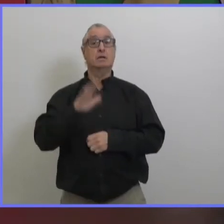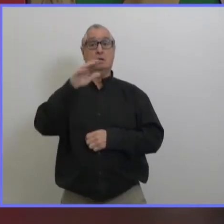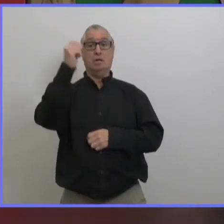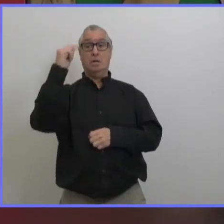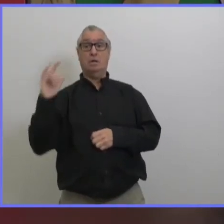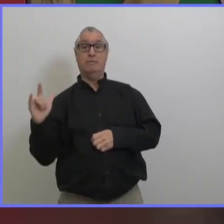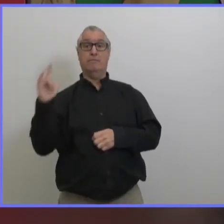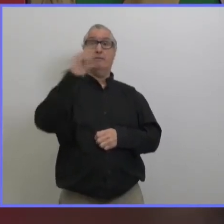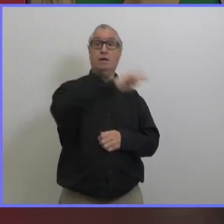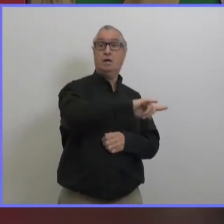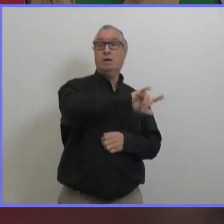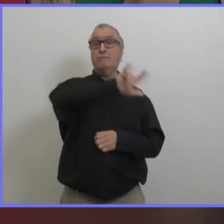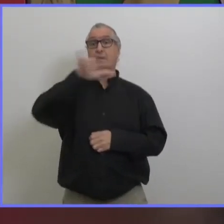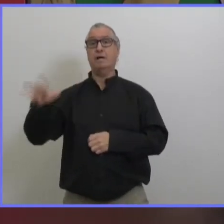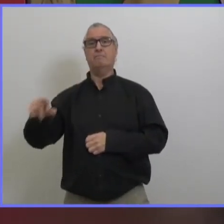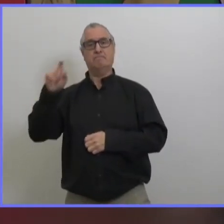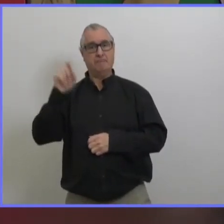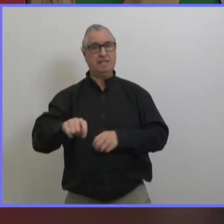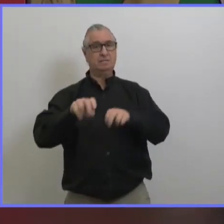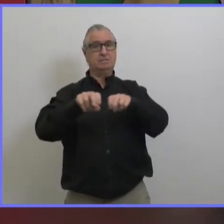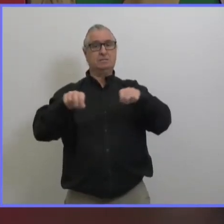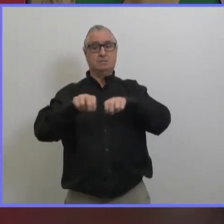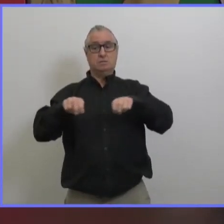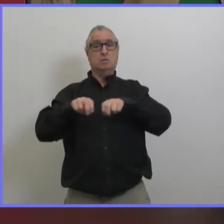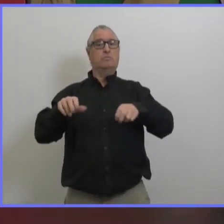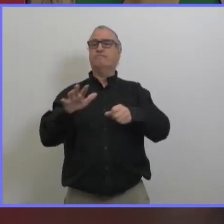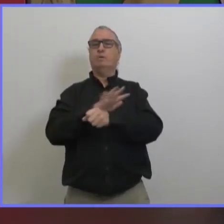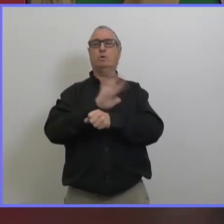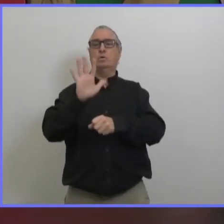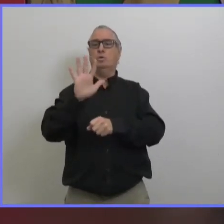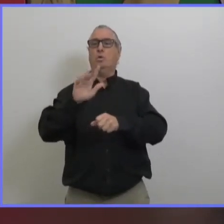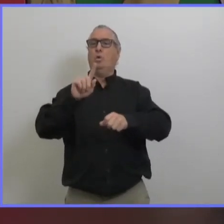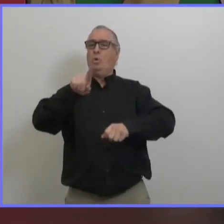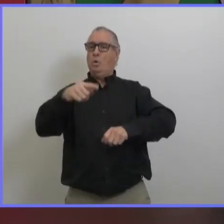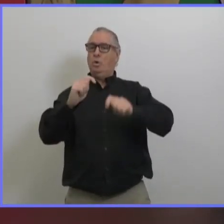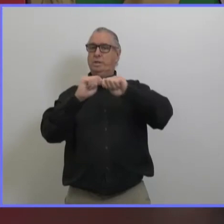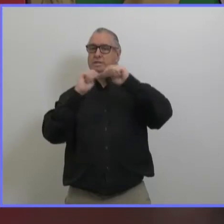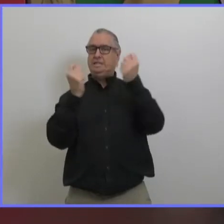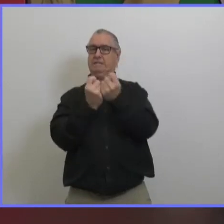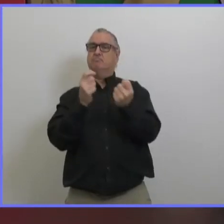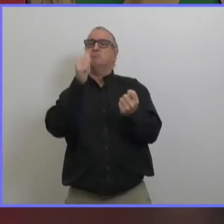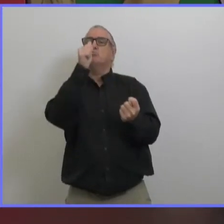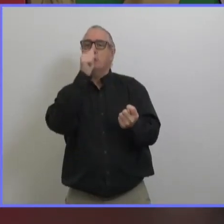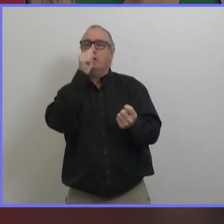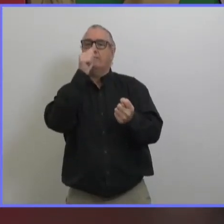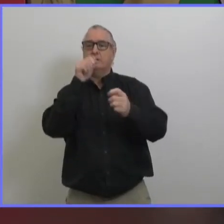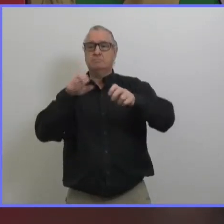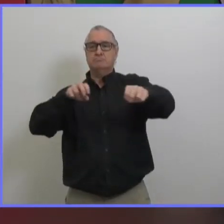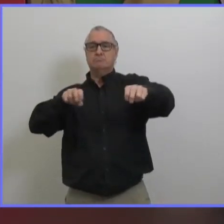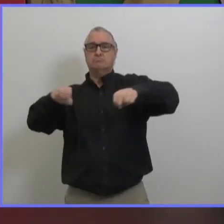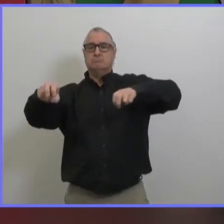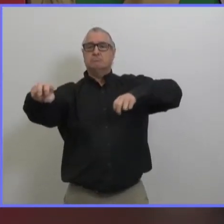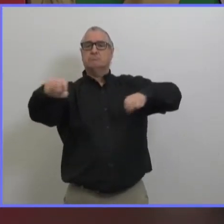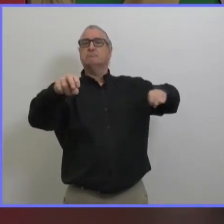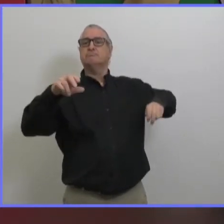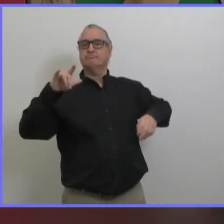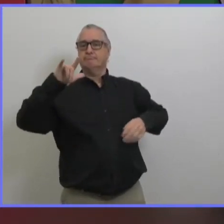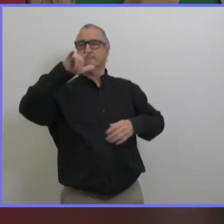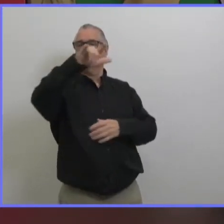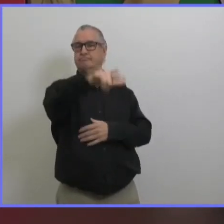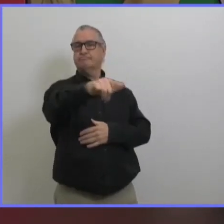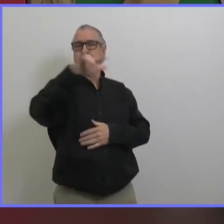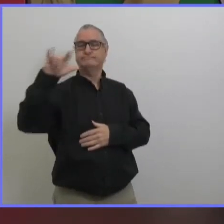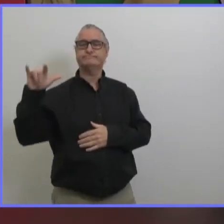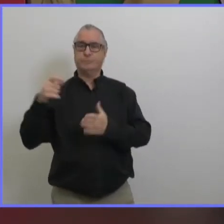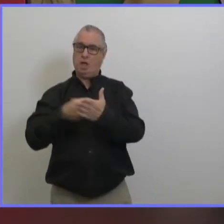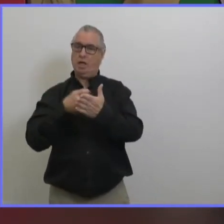apprécié la réponse de la lnh alors je crois que dans la division du nord les choses